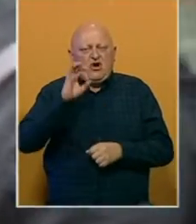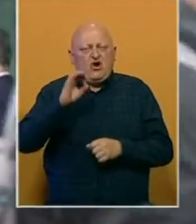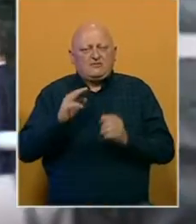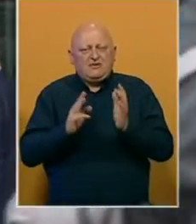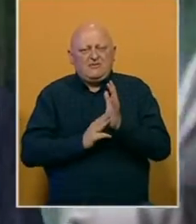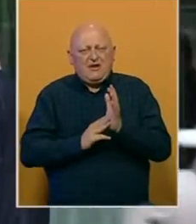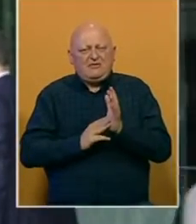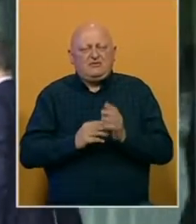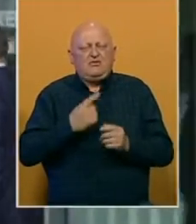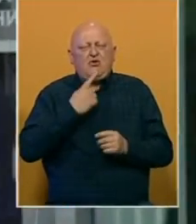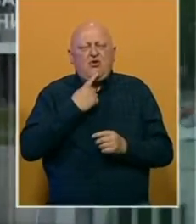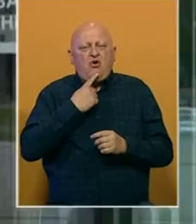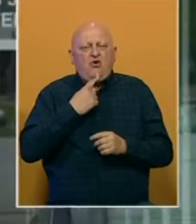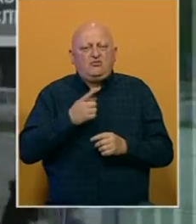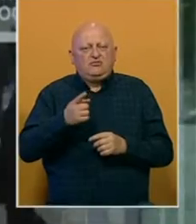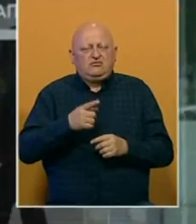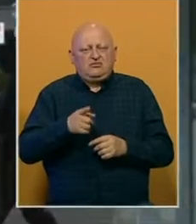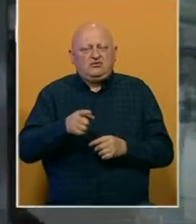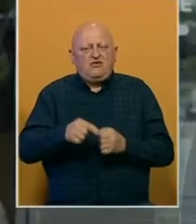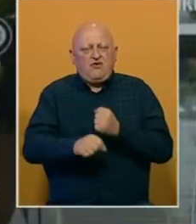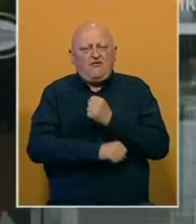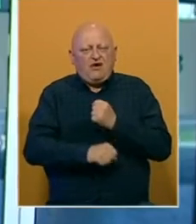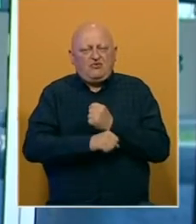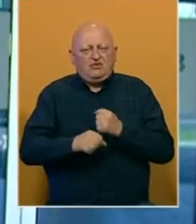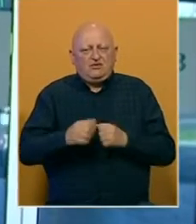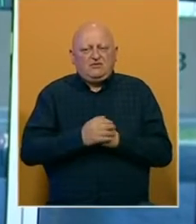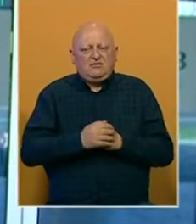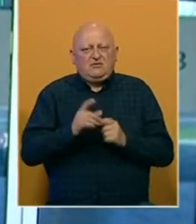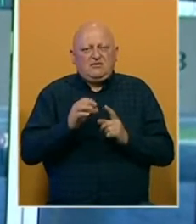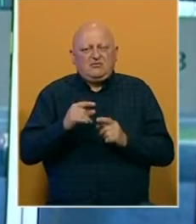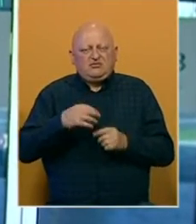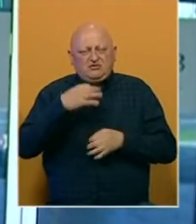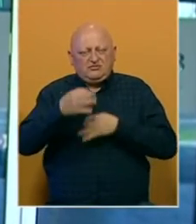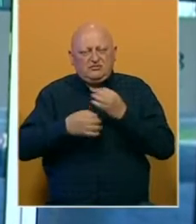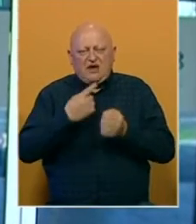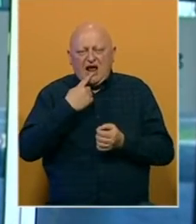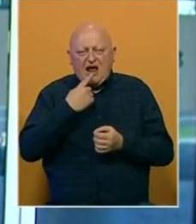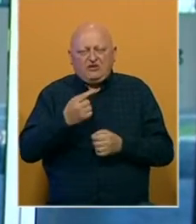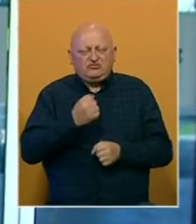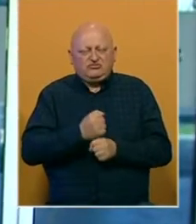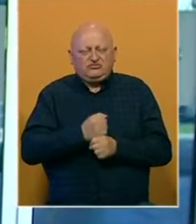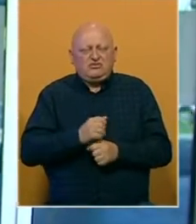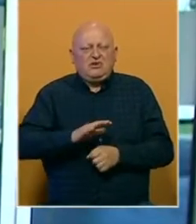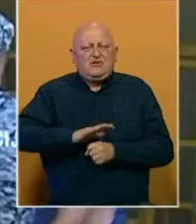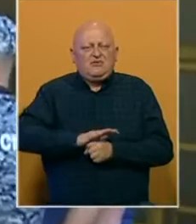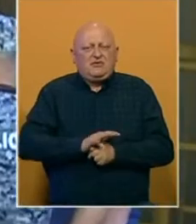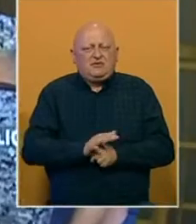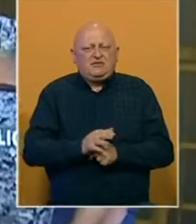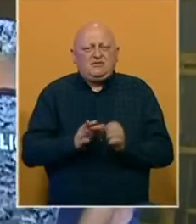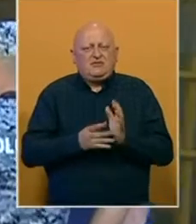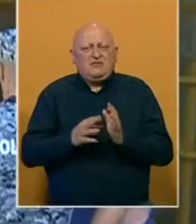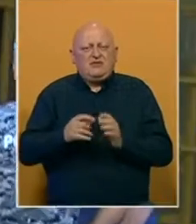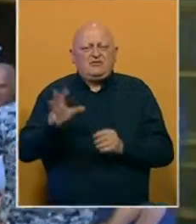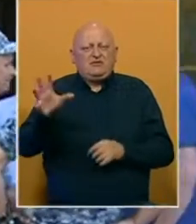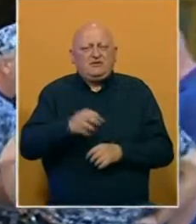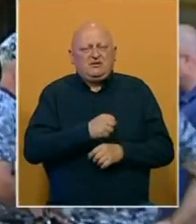Mehmedagića, koja je upravo sa ovog univerziteta. Prcić je tokom pretresa tvrdio da se radi o pritiscima da se Mehmedagić